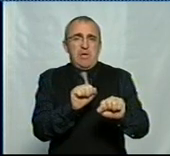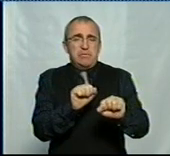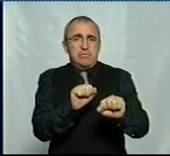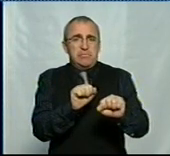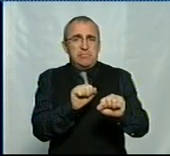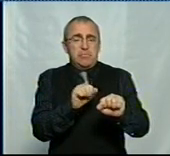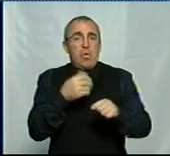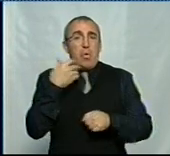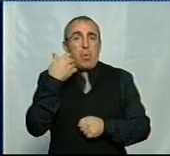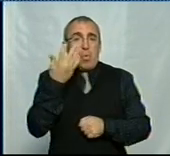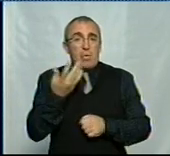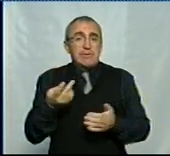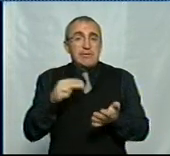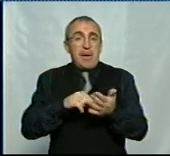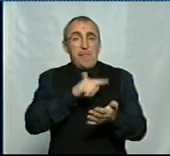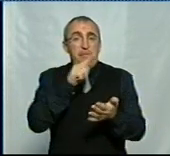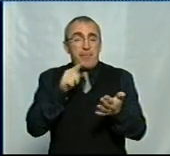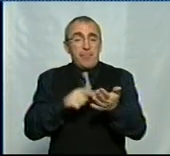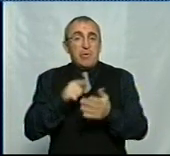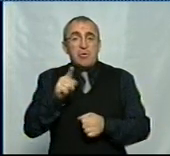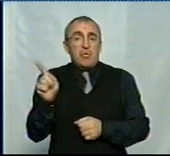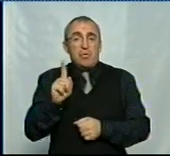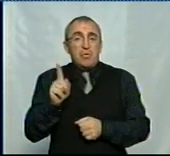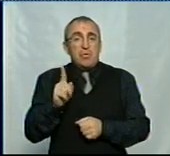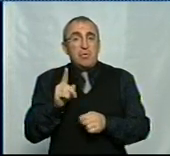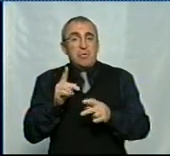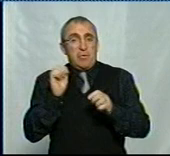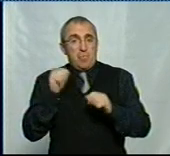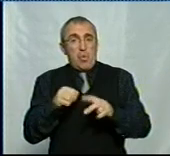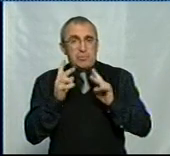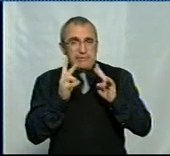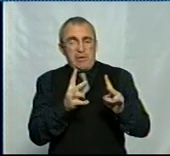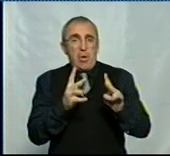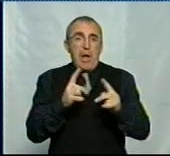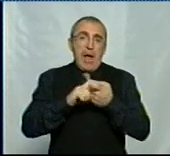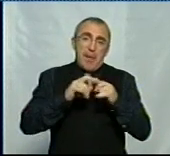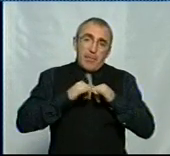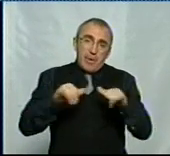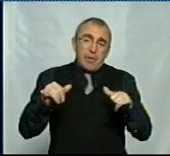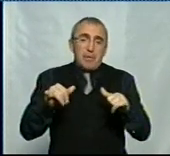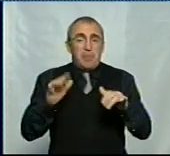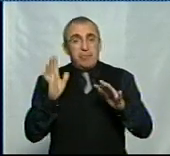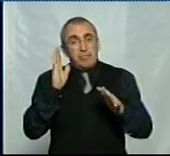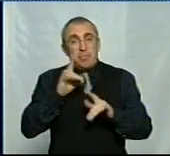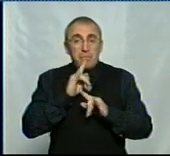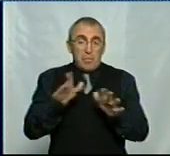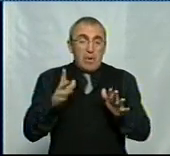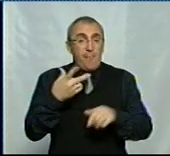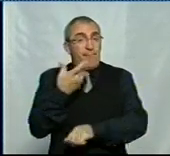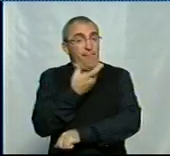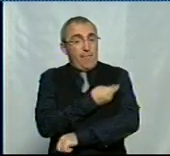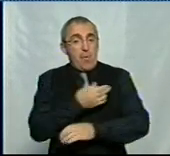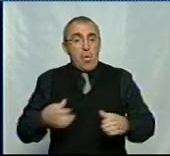А коли стає питання про те, що загрожує нам епідемія чи не загрожує, постає питання вакцинації